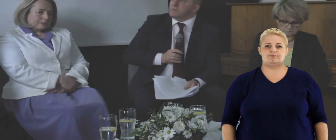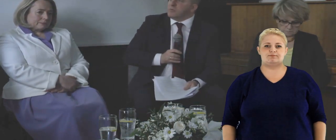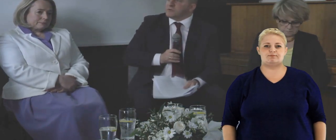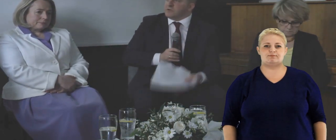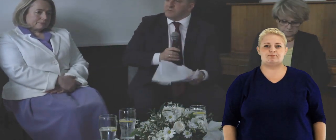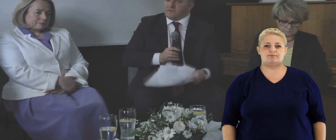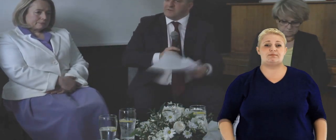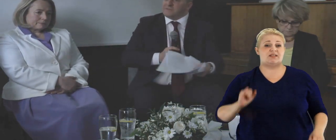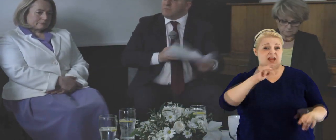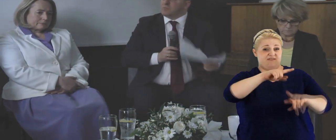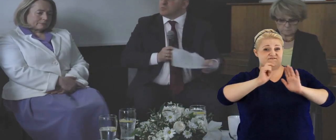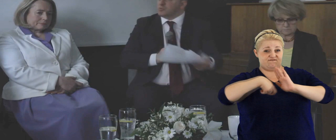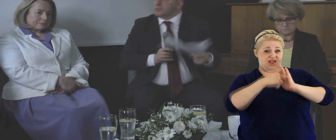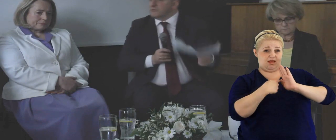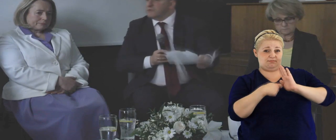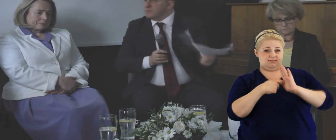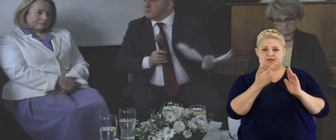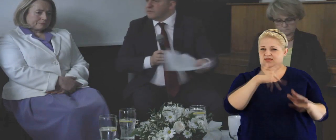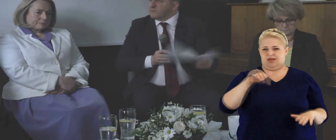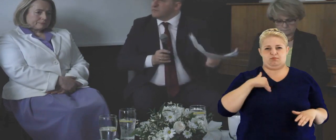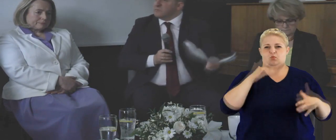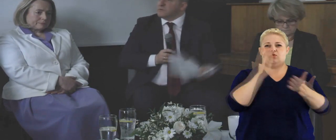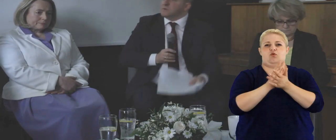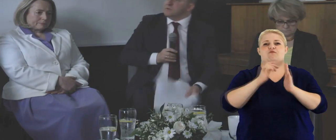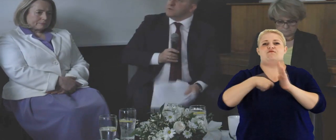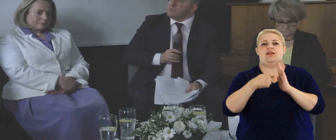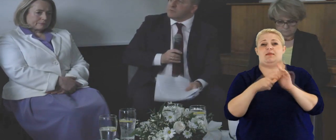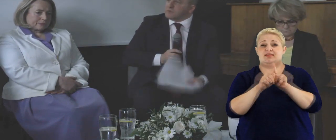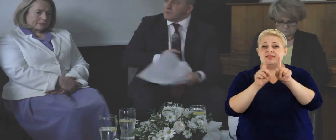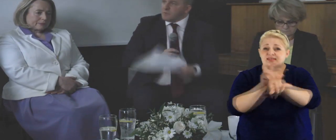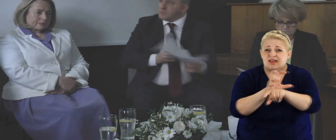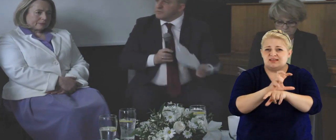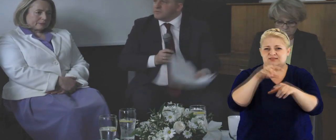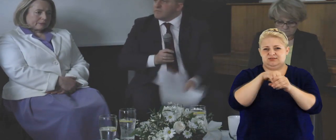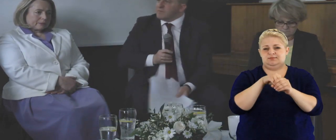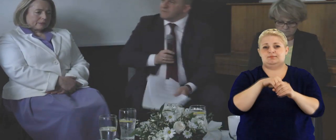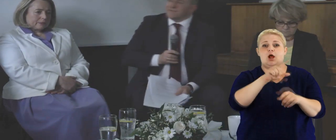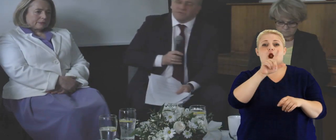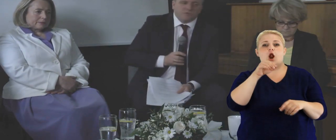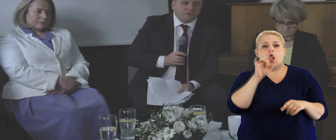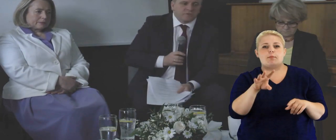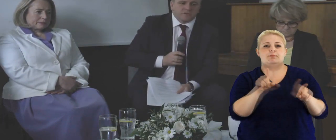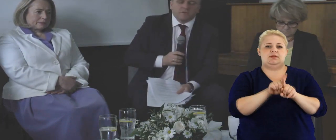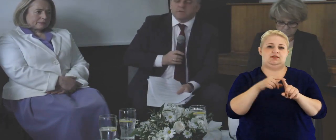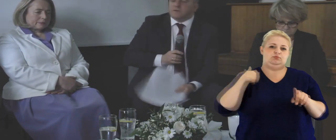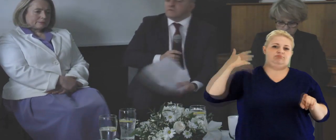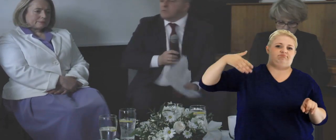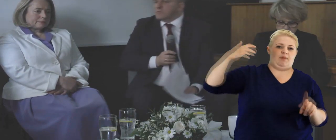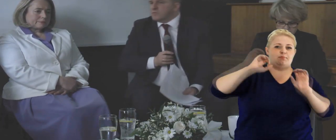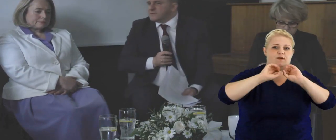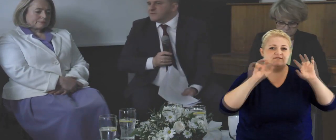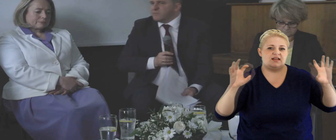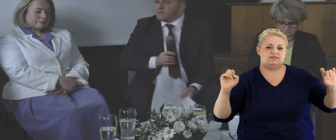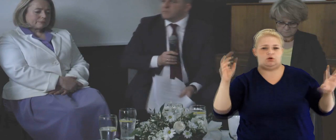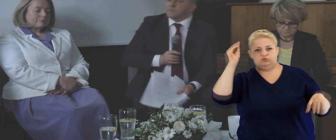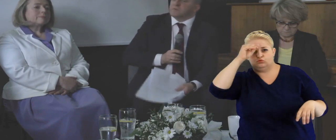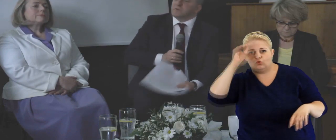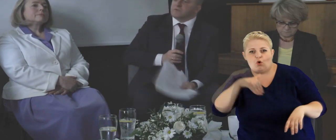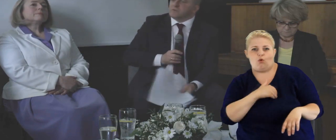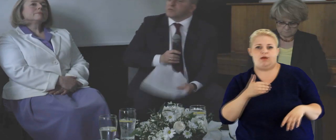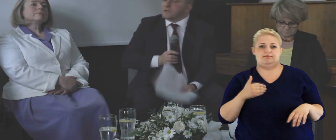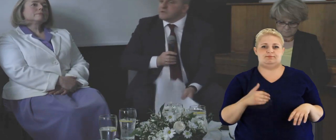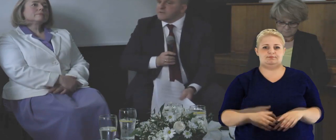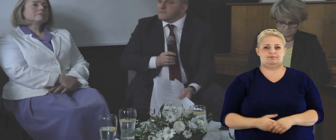przekonywanie za pomocą sztuki filmów i te filmy nie były tylko po prostu filmami technicznymi. W tym lobbyingu występowali